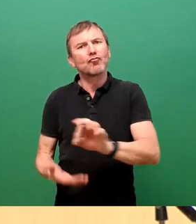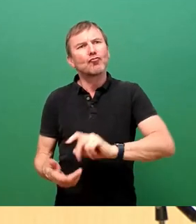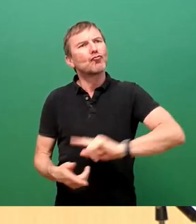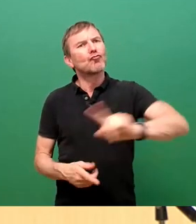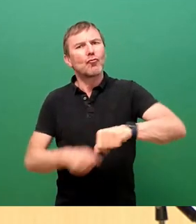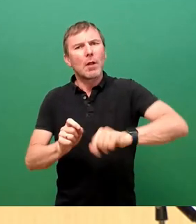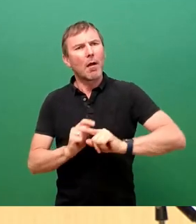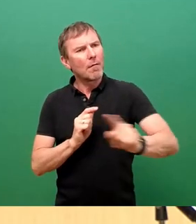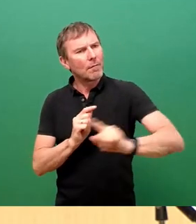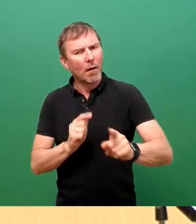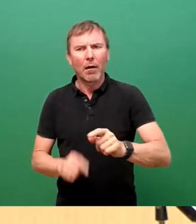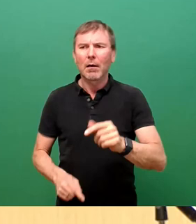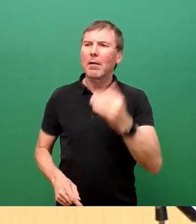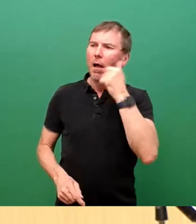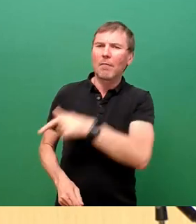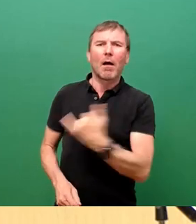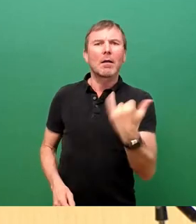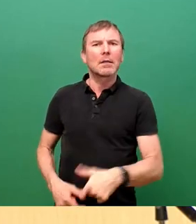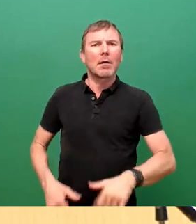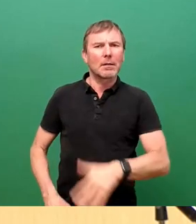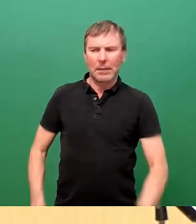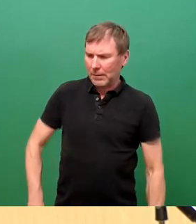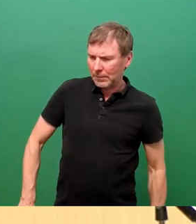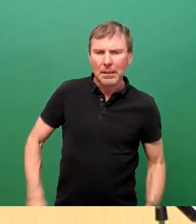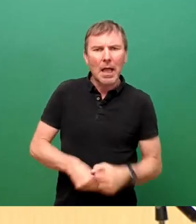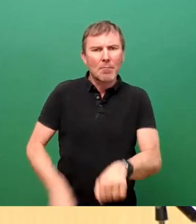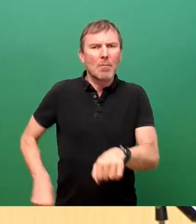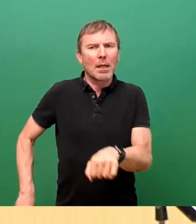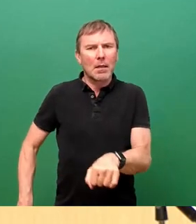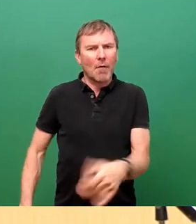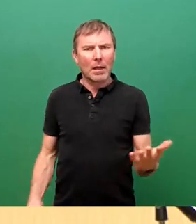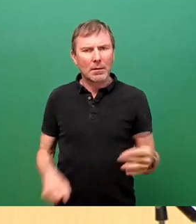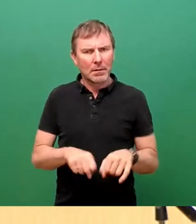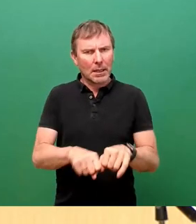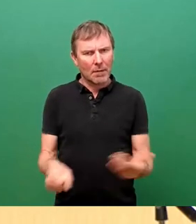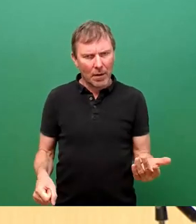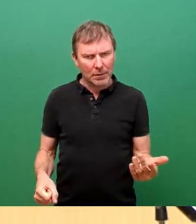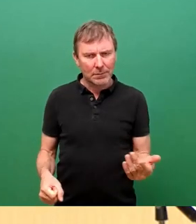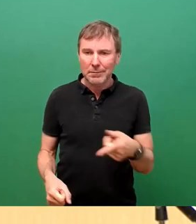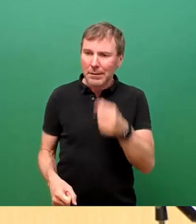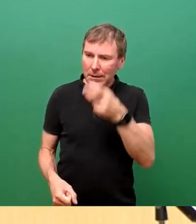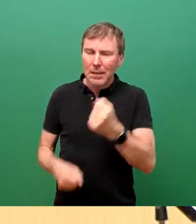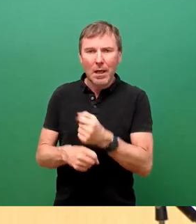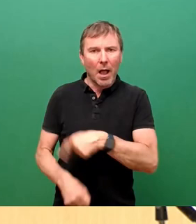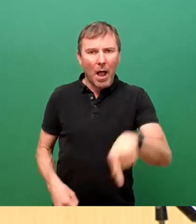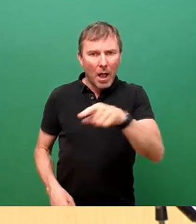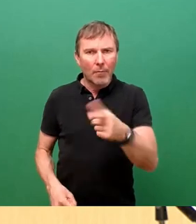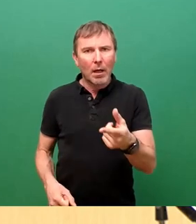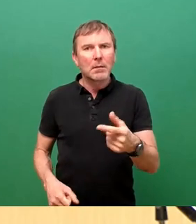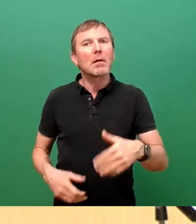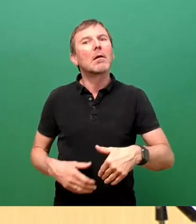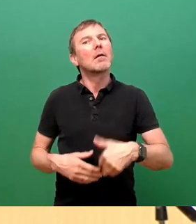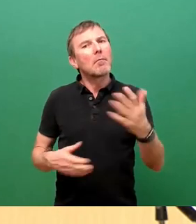mit Kindergartenkind an der Hand und Baby im Kinderwagen und auch diejenigen, die für ihre tägliche Arbeit freie Straßen brauchen.